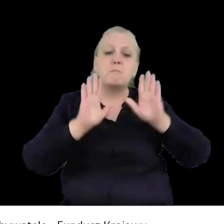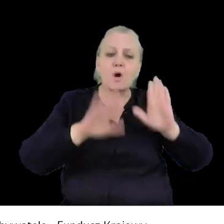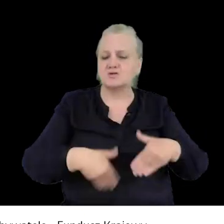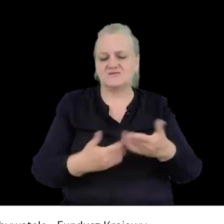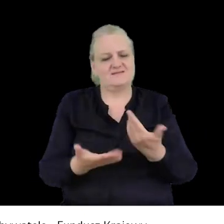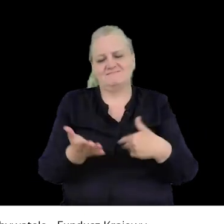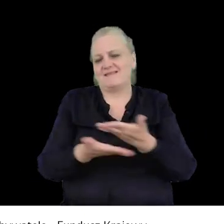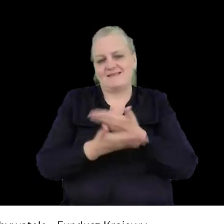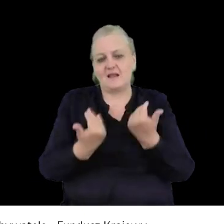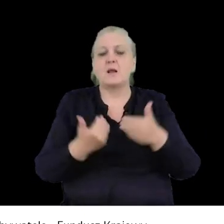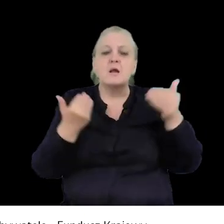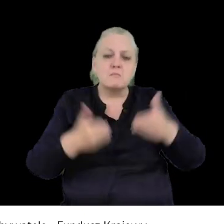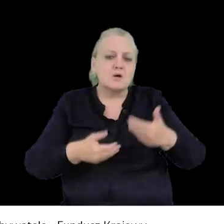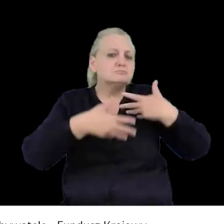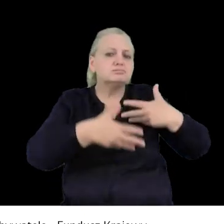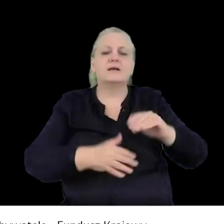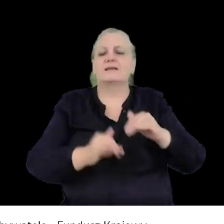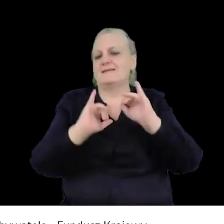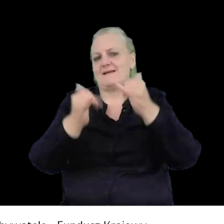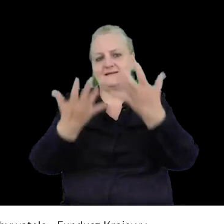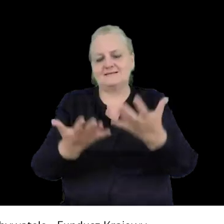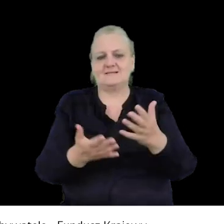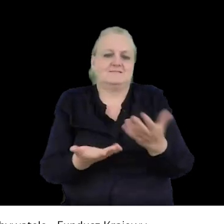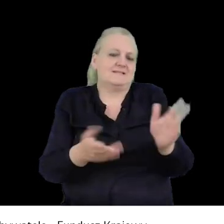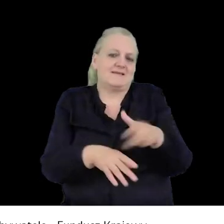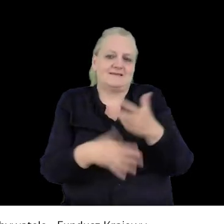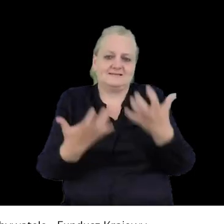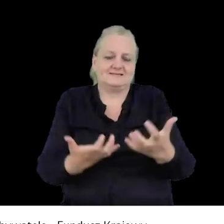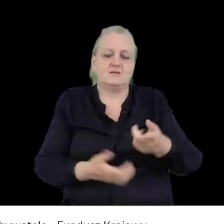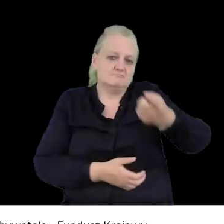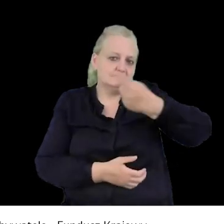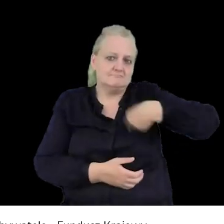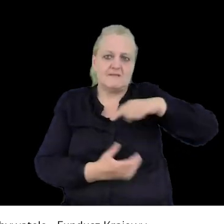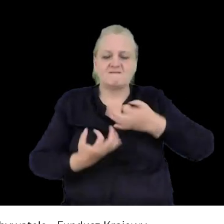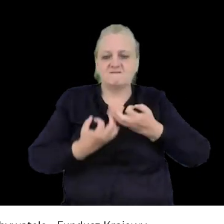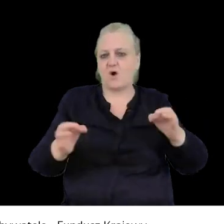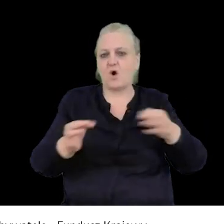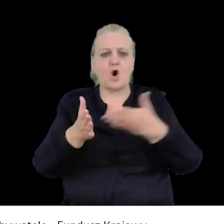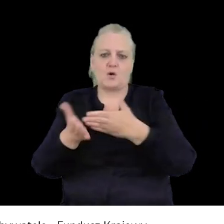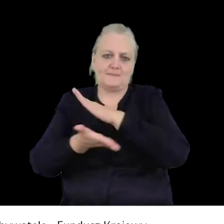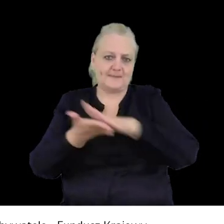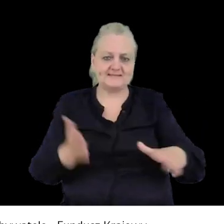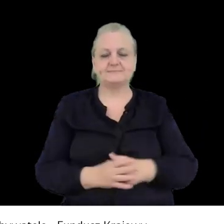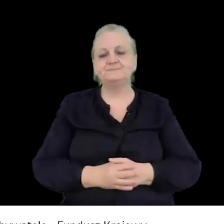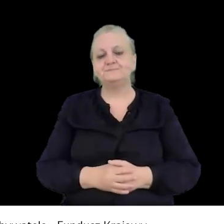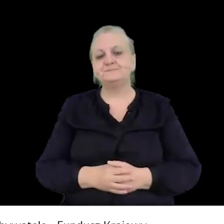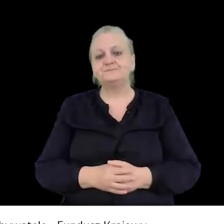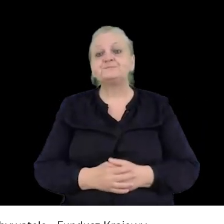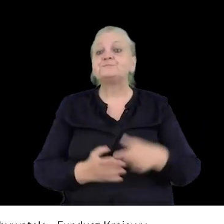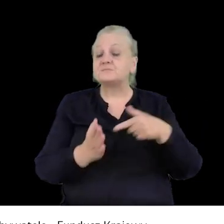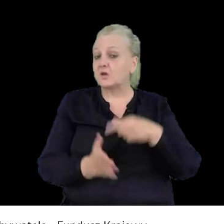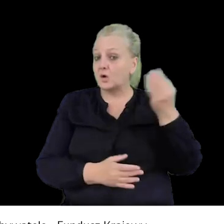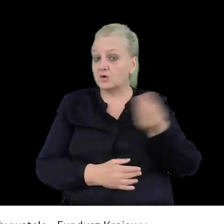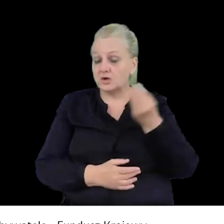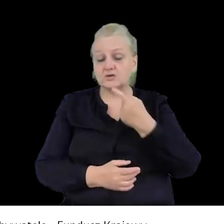Możemy wychodzić, kiedy chcemy i jak chcemy. Jest nasza wolność nieograniczona. Tu jeszcze jest